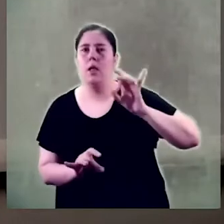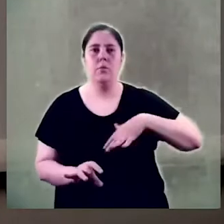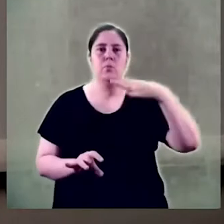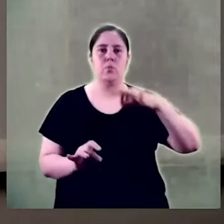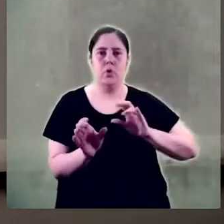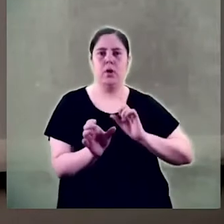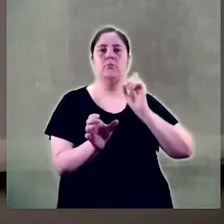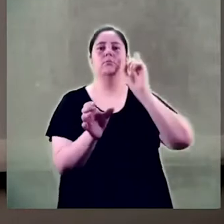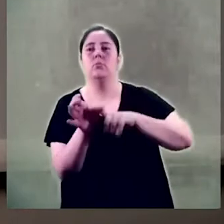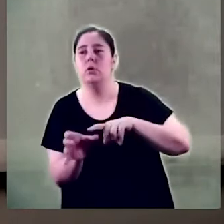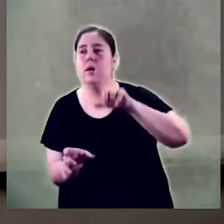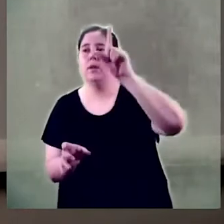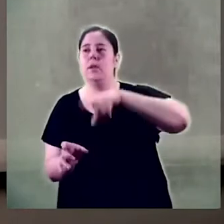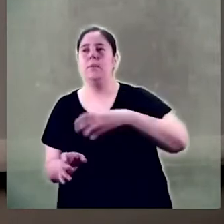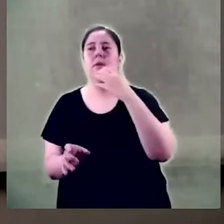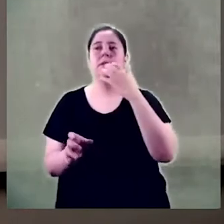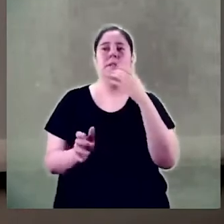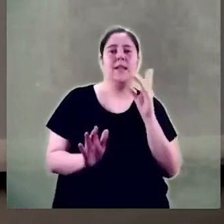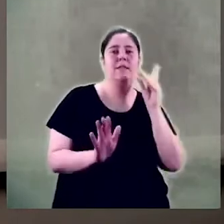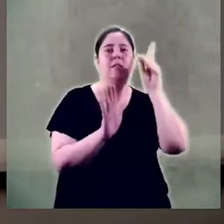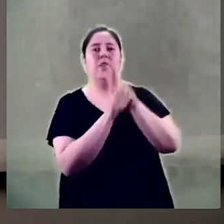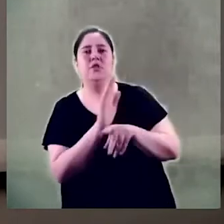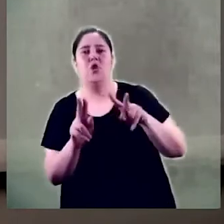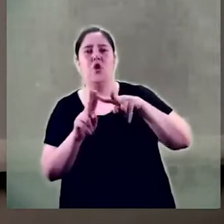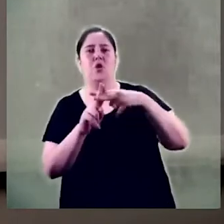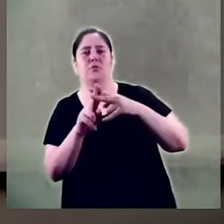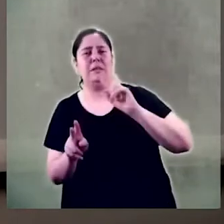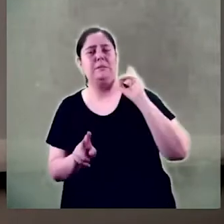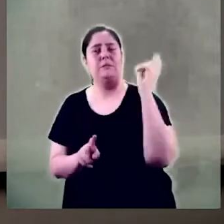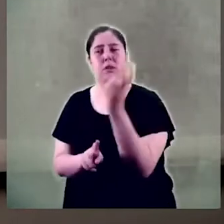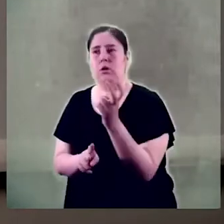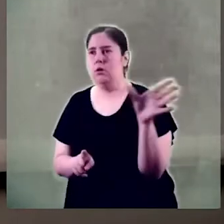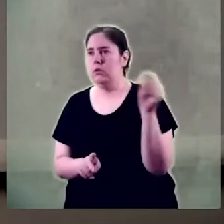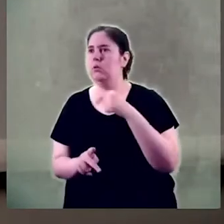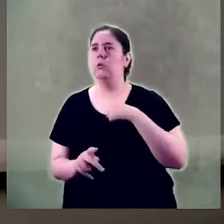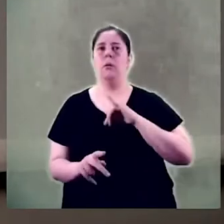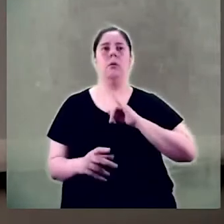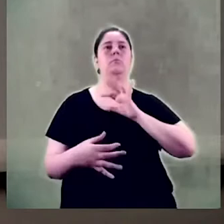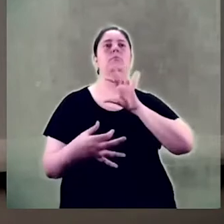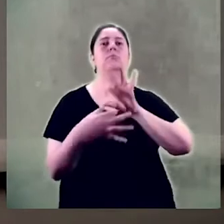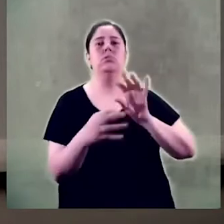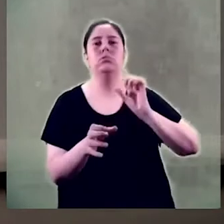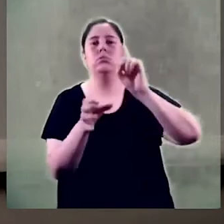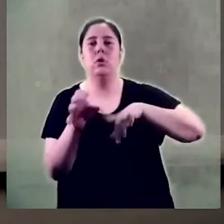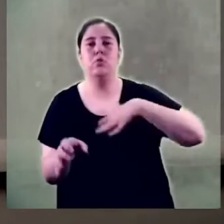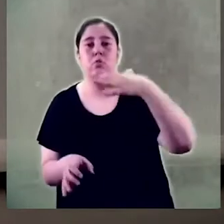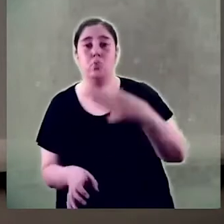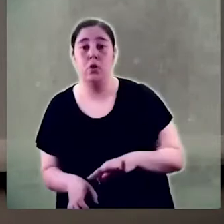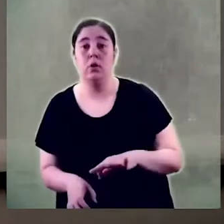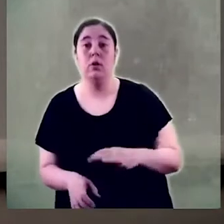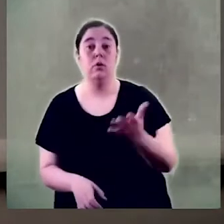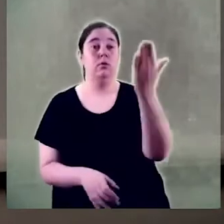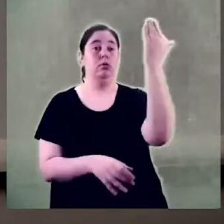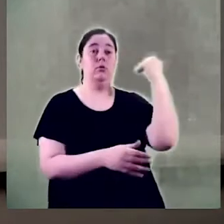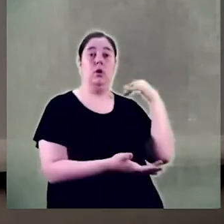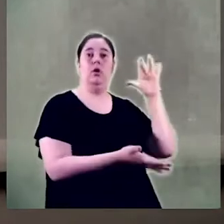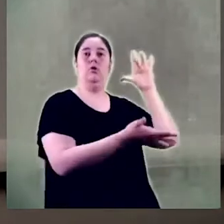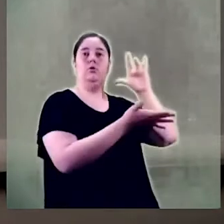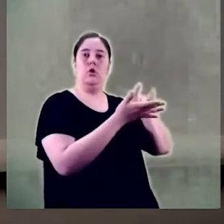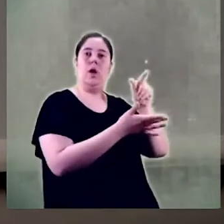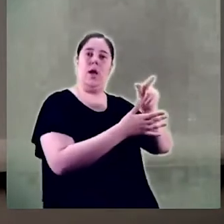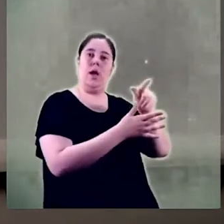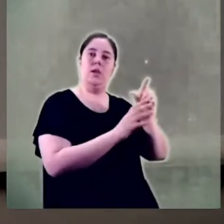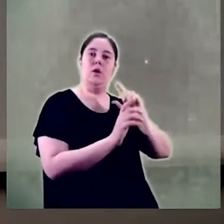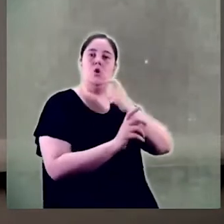involucrada en la definició dels instruments. Com us deia, les meves antecessores van deixar creada una